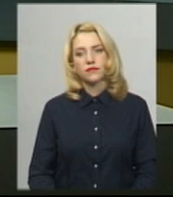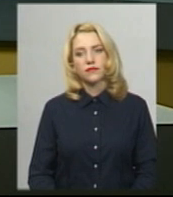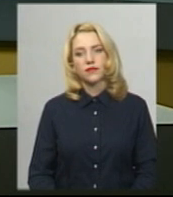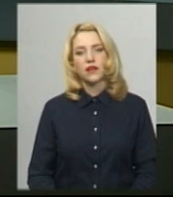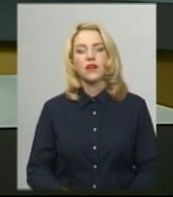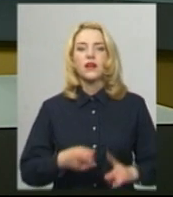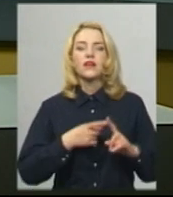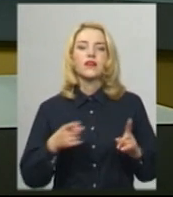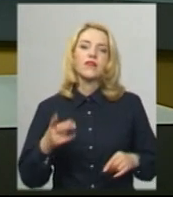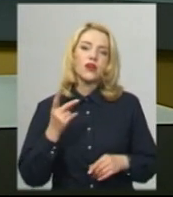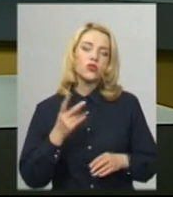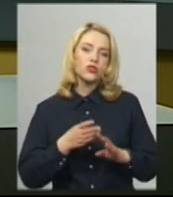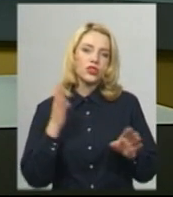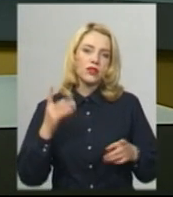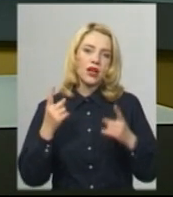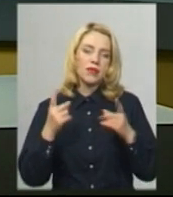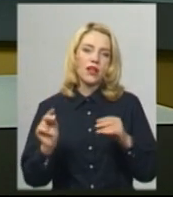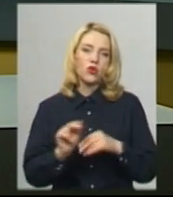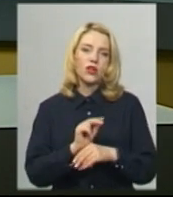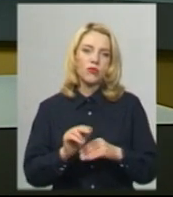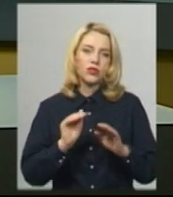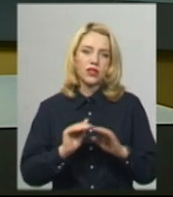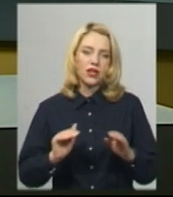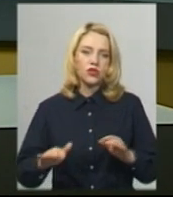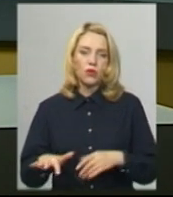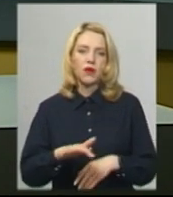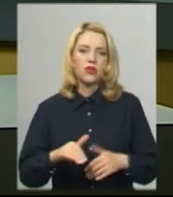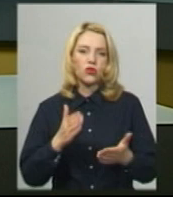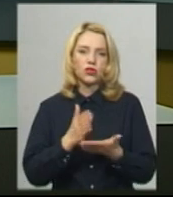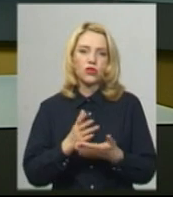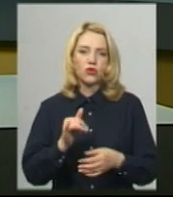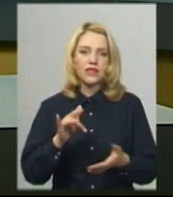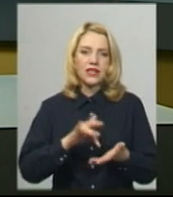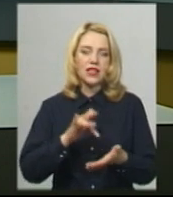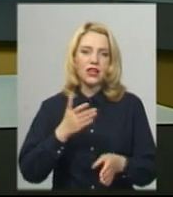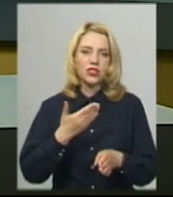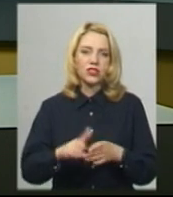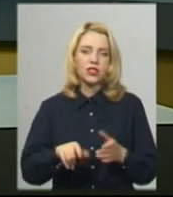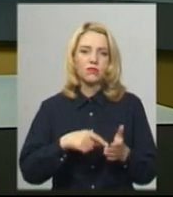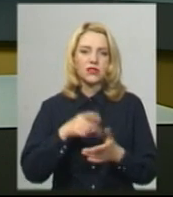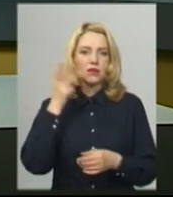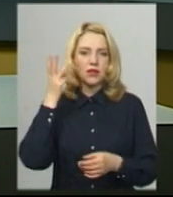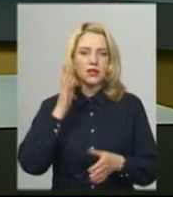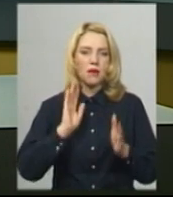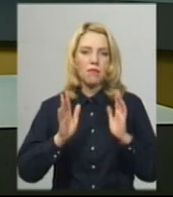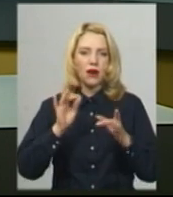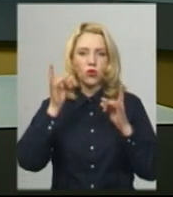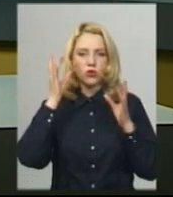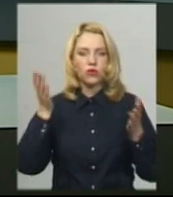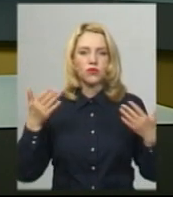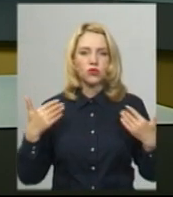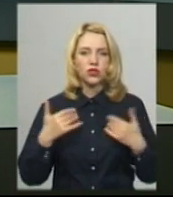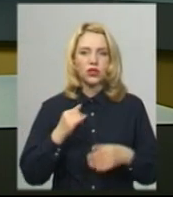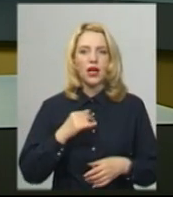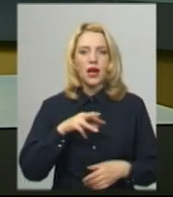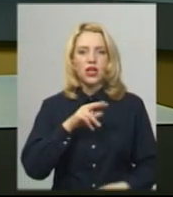Триває друга черга капітального ремонту дитячого майданчика, розташованого у центральній частині Хмельницького парку культури та відпочинку